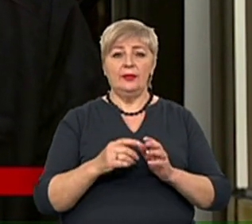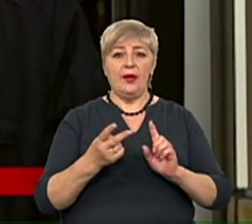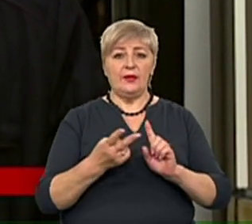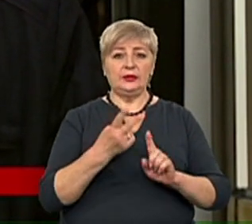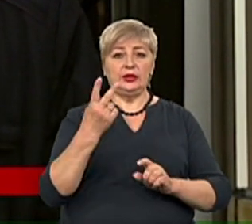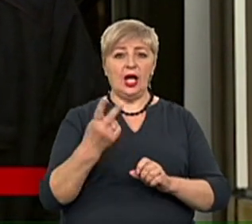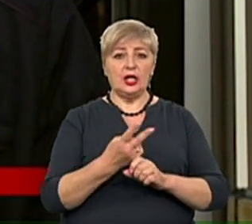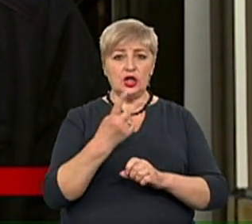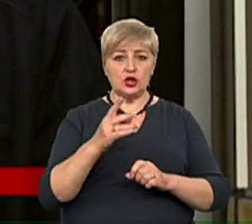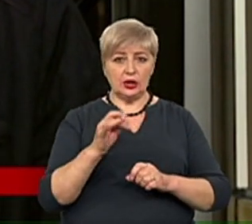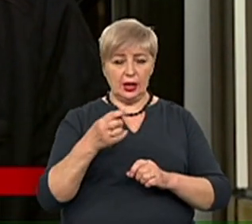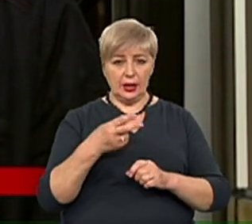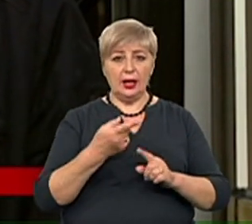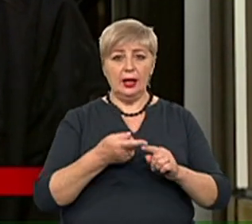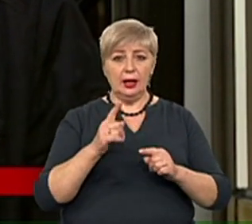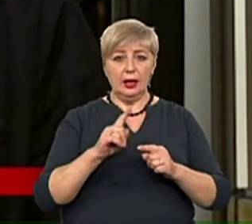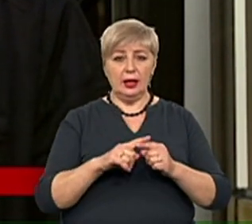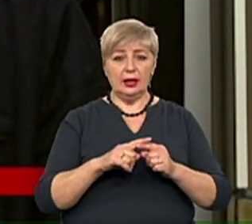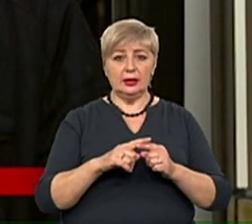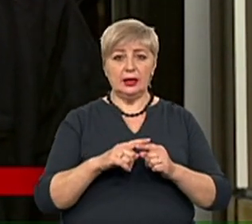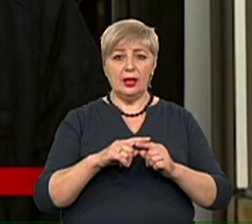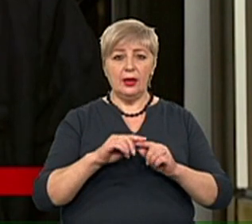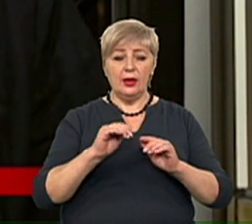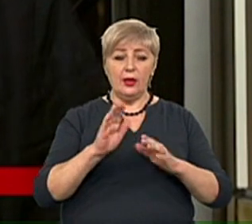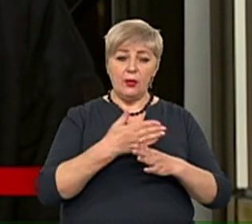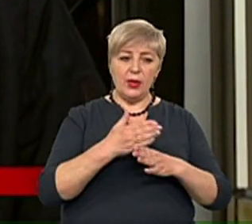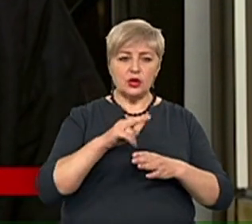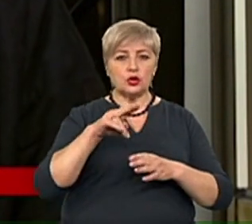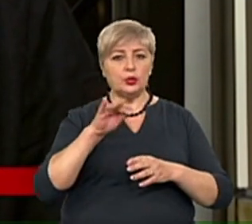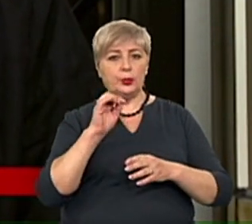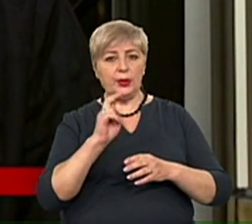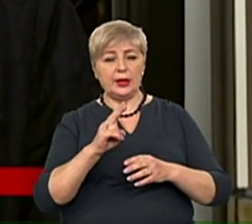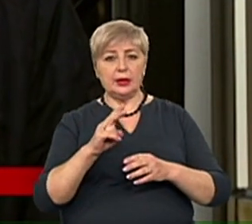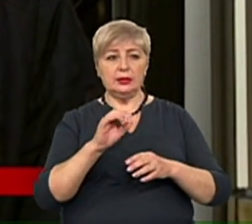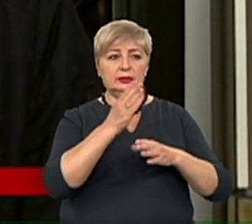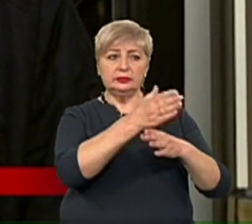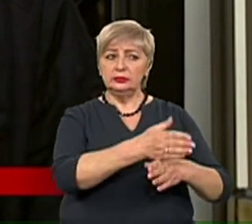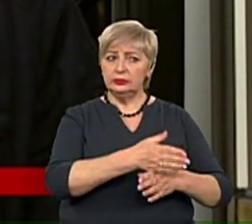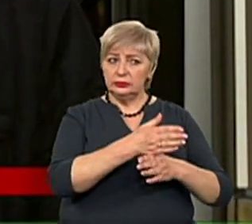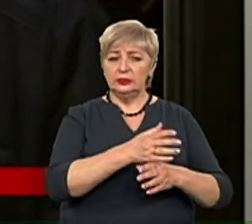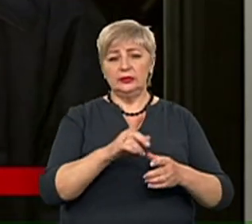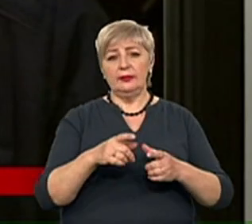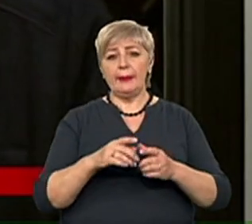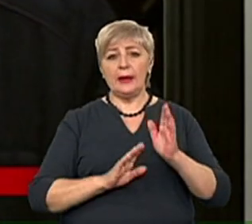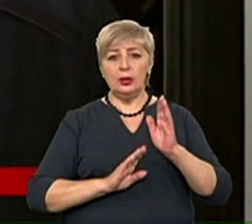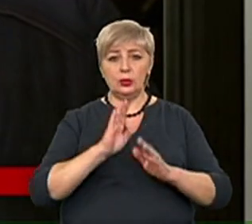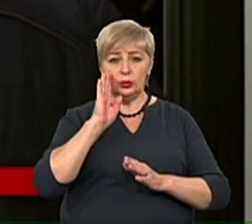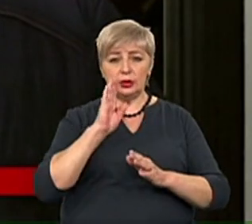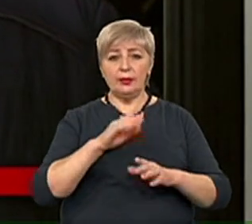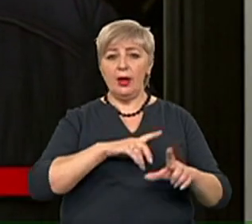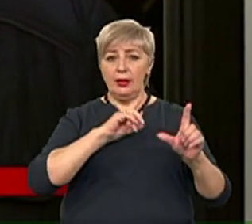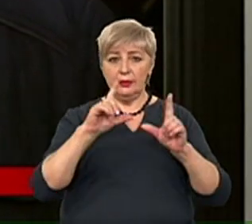Вторична – це на межпикове время, в пунктах отстой или на конечних станціях. Утром